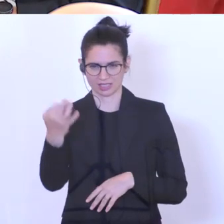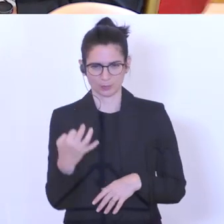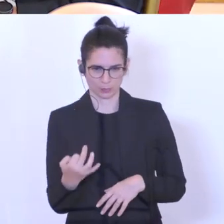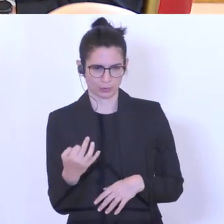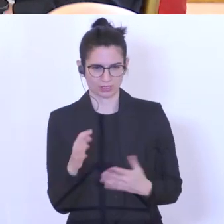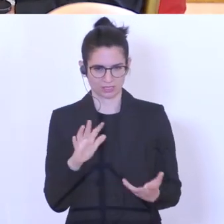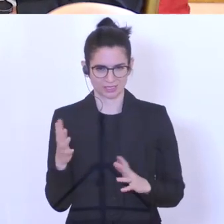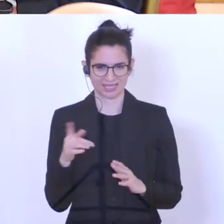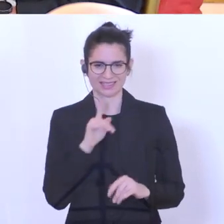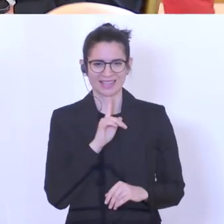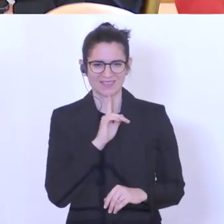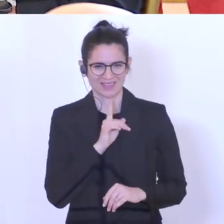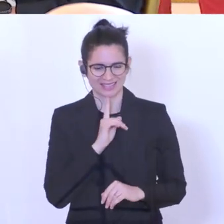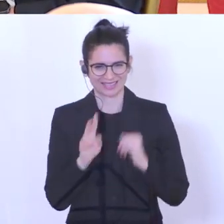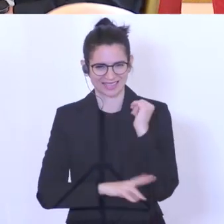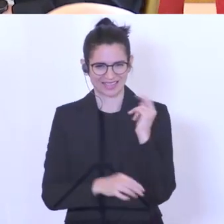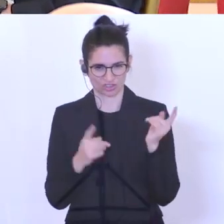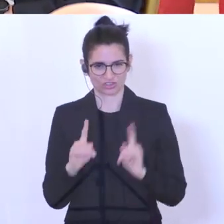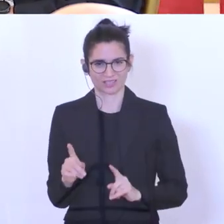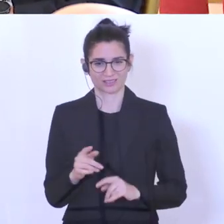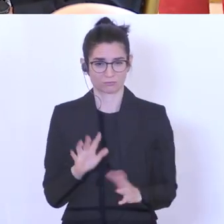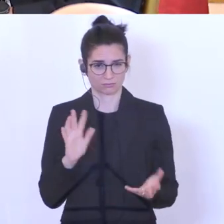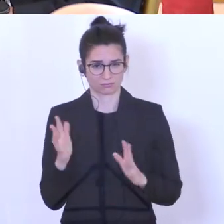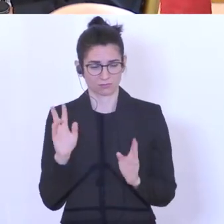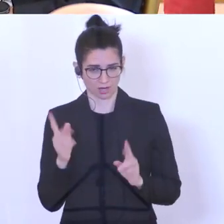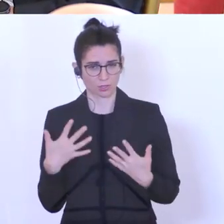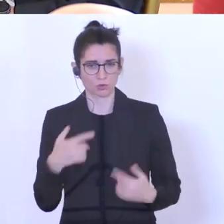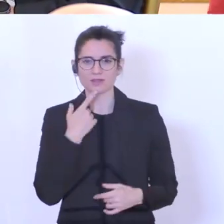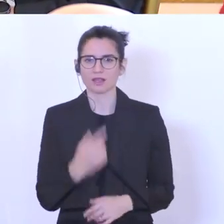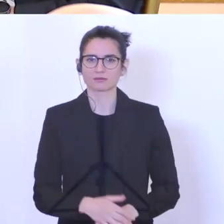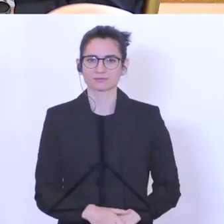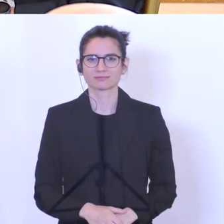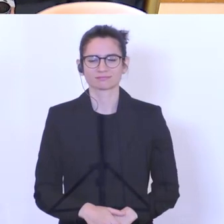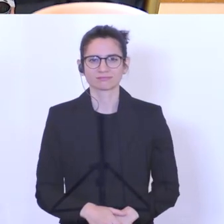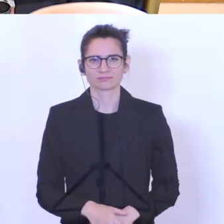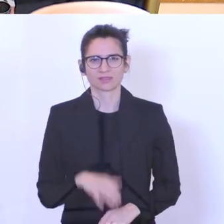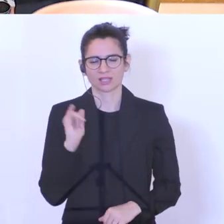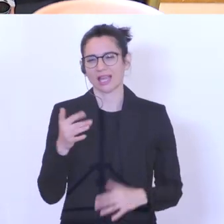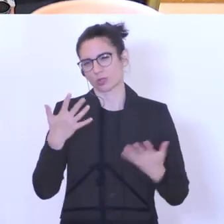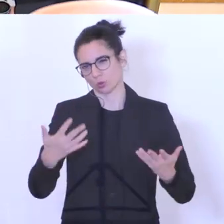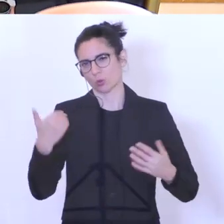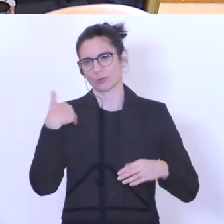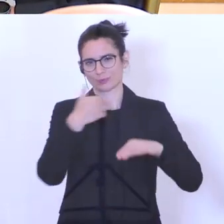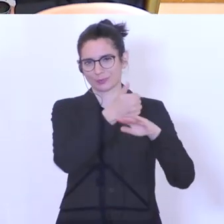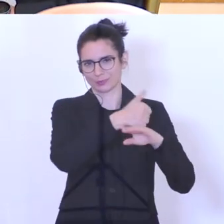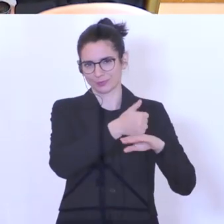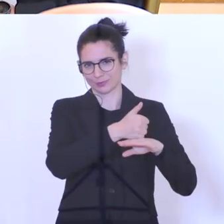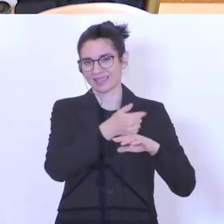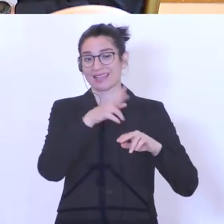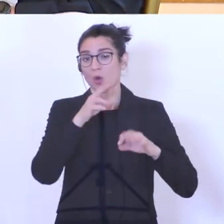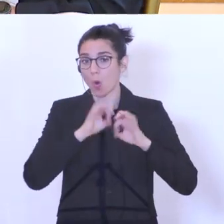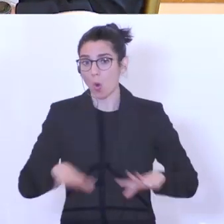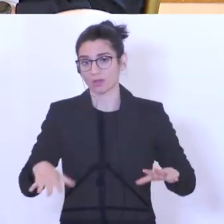weniger Lehrstellen heuer angeboten werden. Kann man das in der Größenordnung so sagen? Ja, das ist die Schätzung, wenn wir keine Maßnahmen